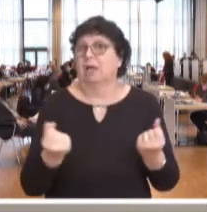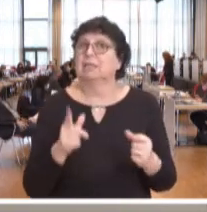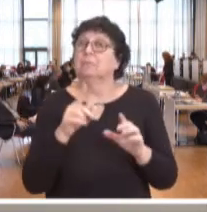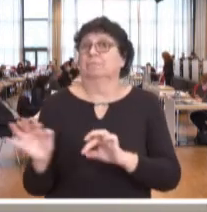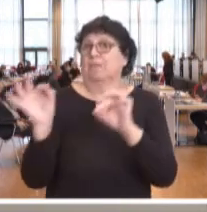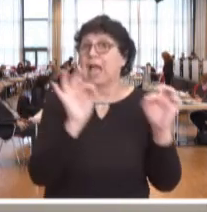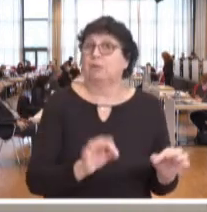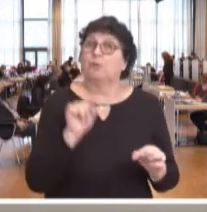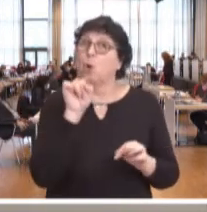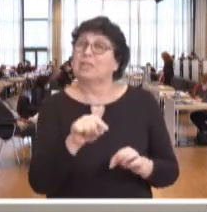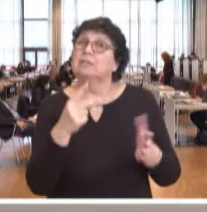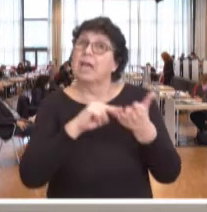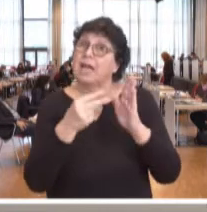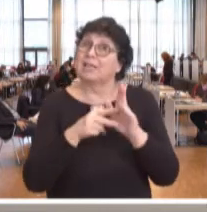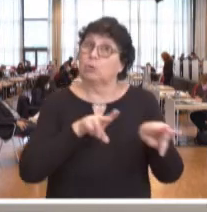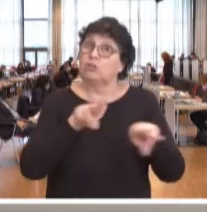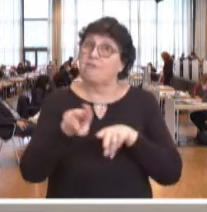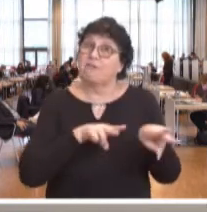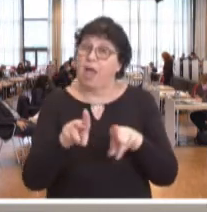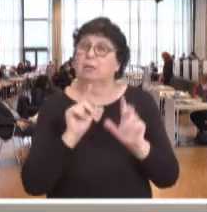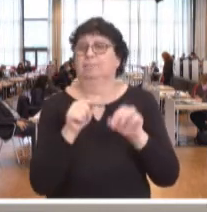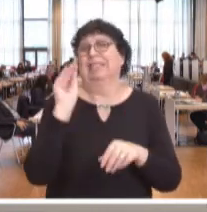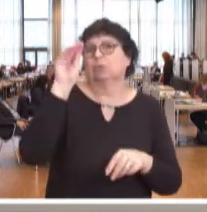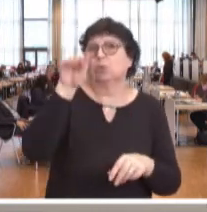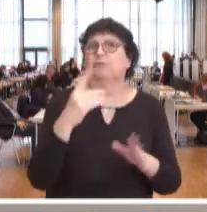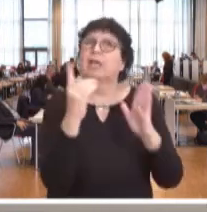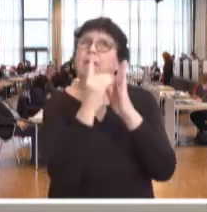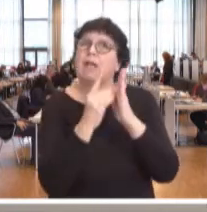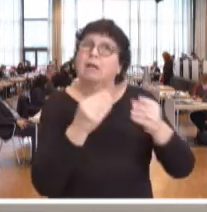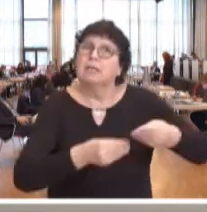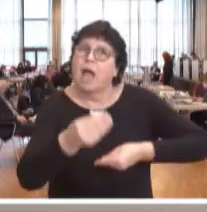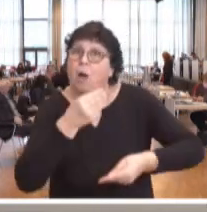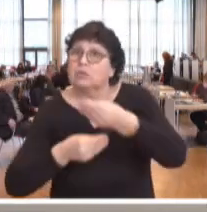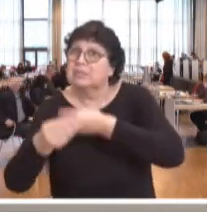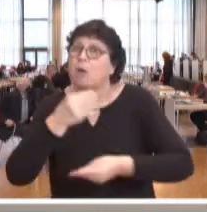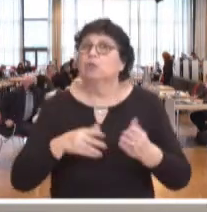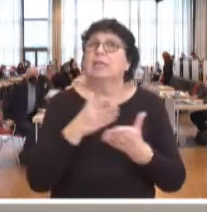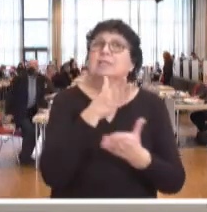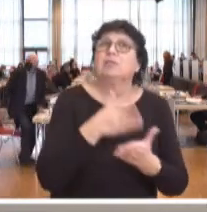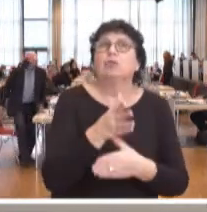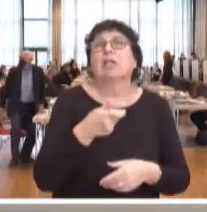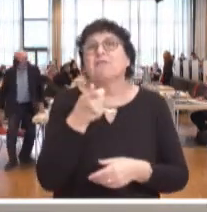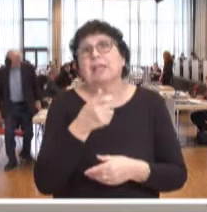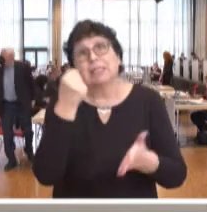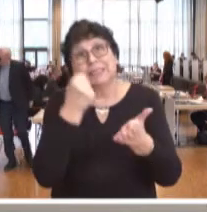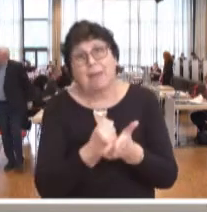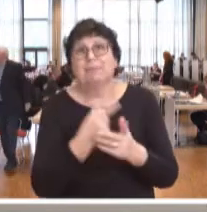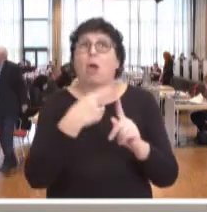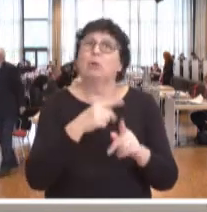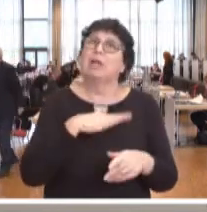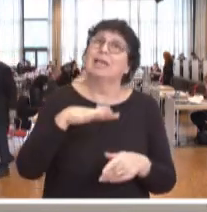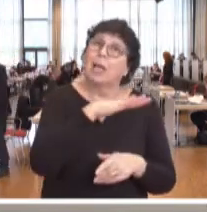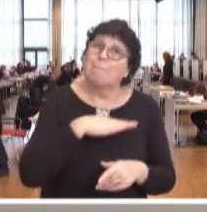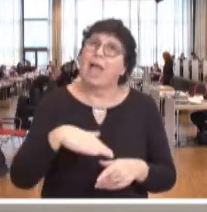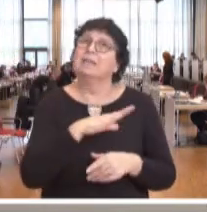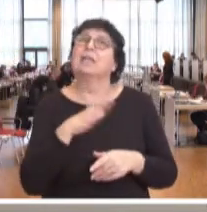Einführung dieses elektronischen Verfahrens wird zukünftig der Datenaustausch zwischen den Finanzbehörden und den Gemeinden unter